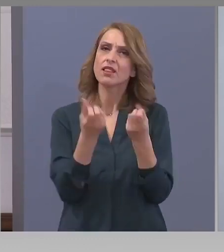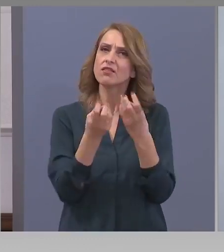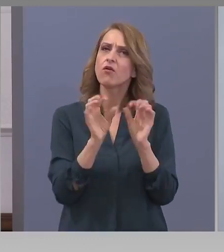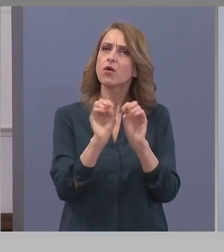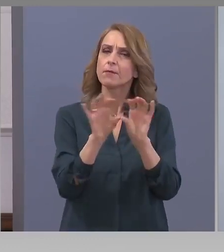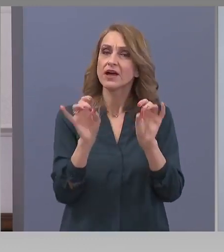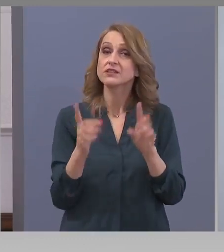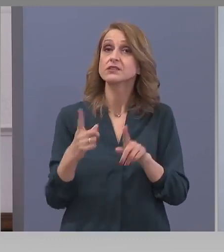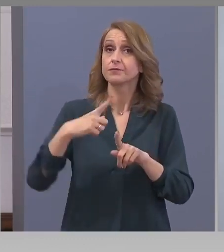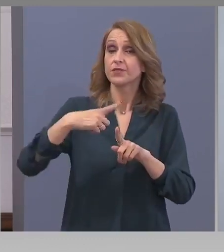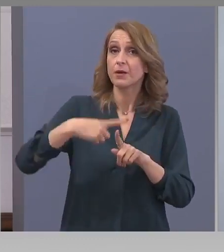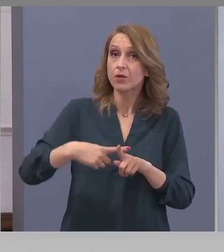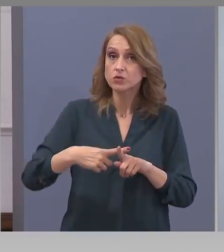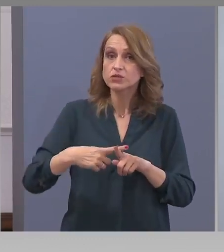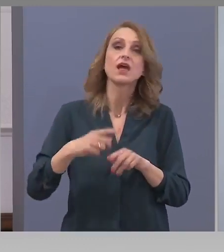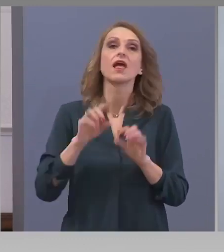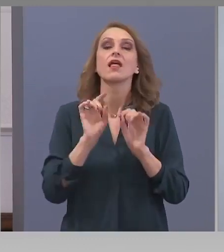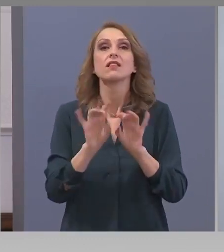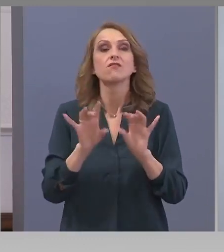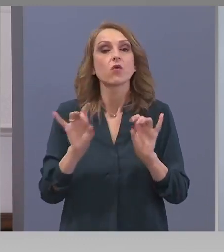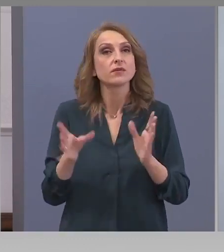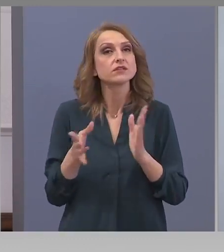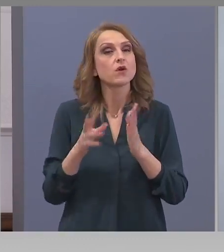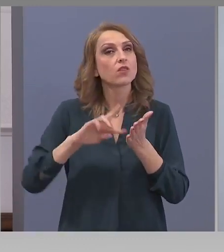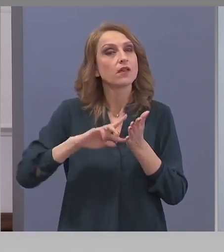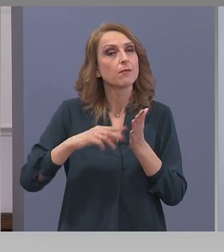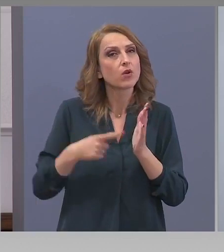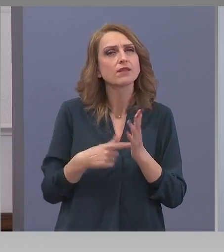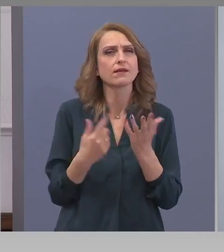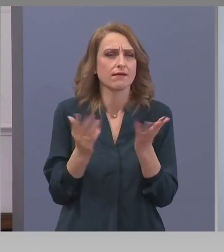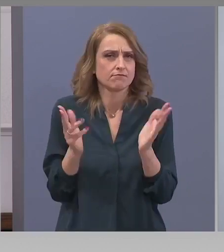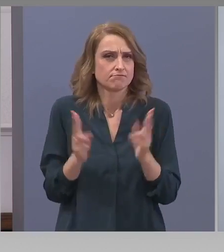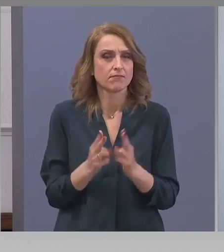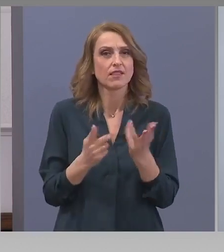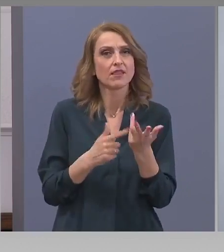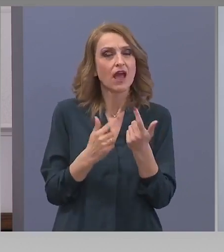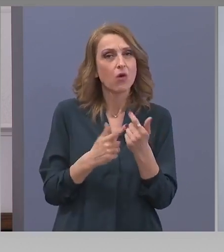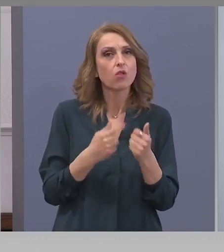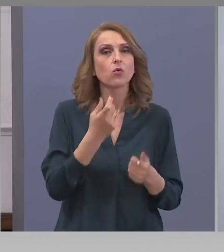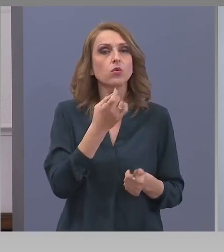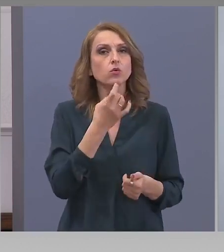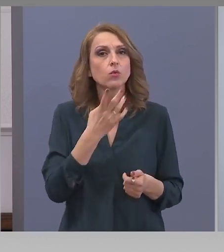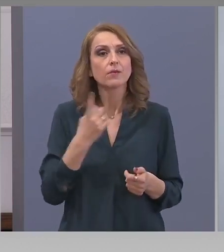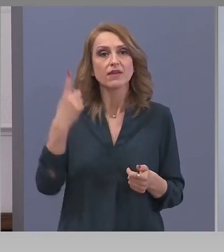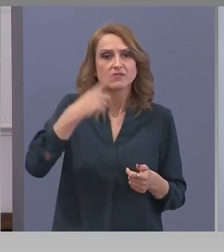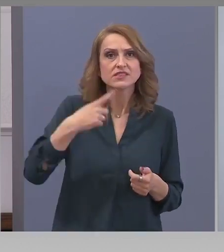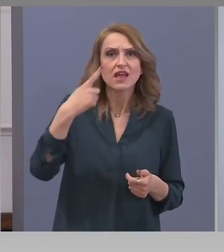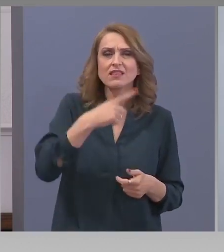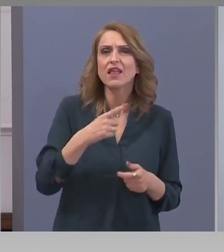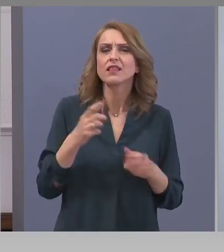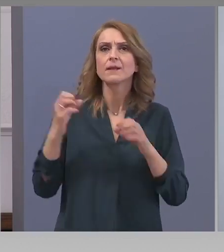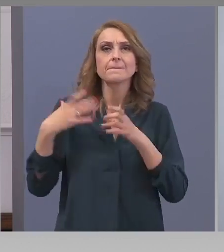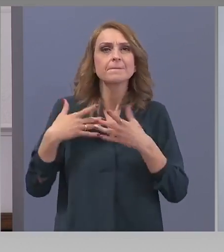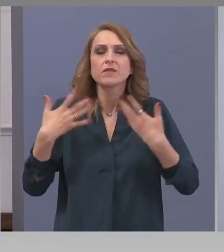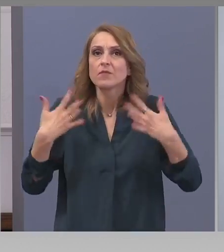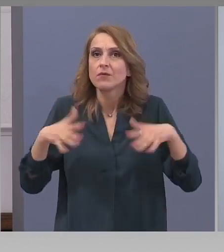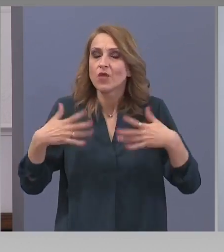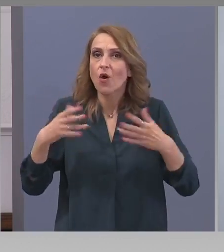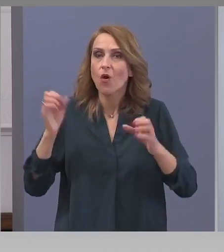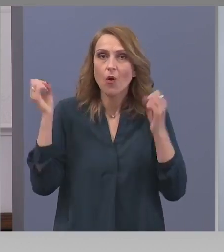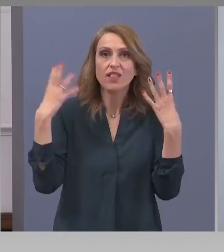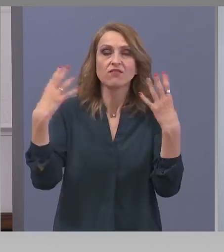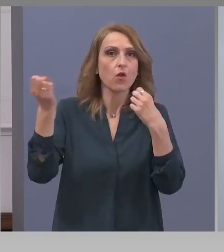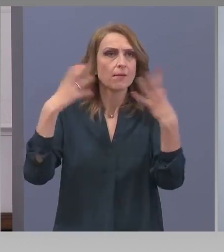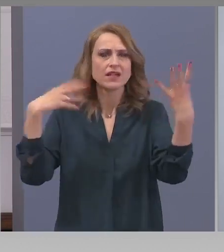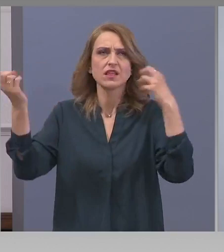За информационната политика на Медицински експертни на съвет някои думи. В дни на постоянна информационна атака е съвсем естествено да чувстваме, че над